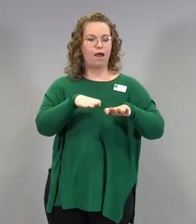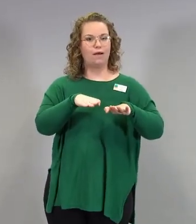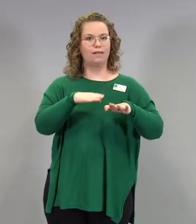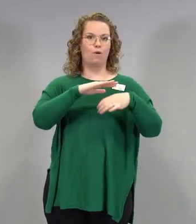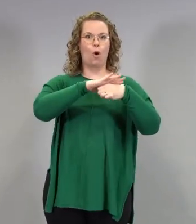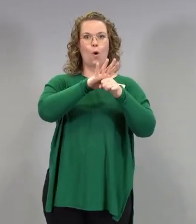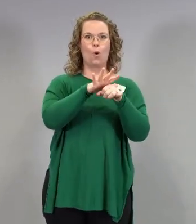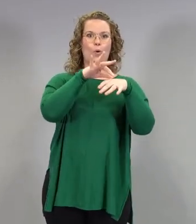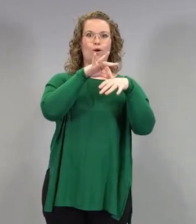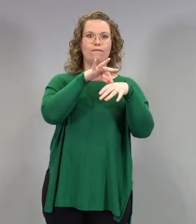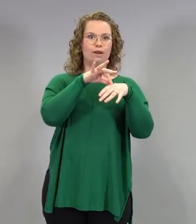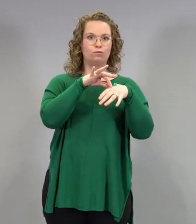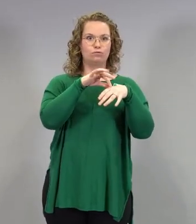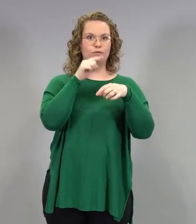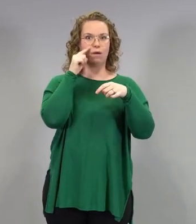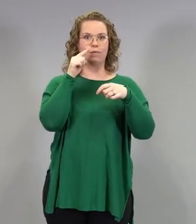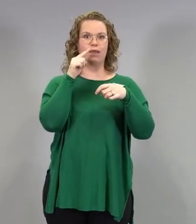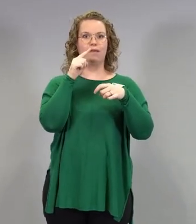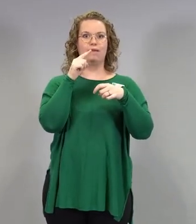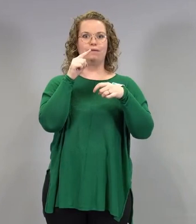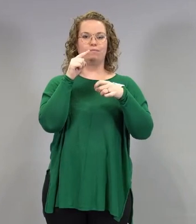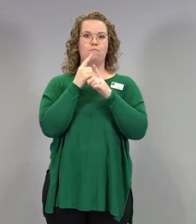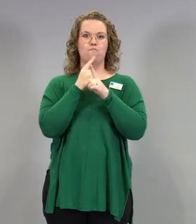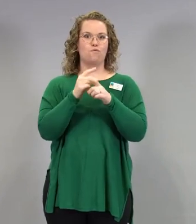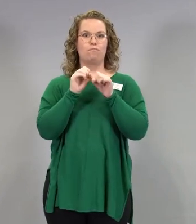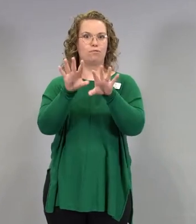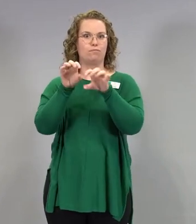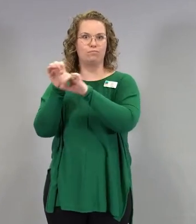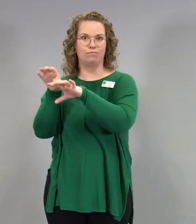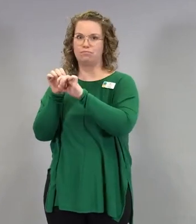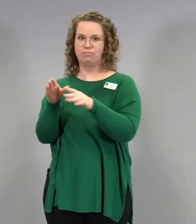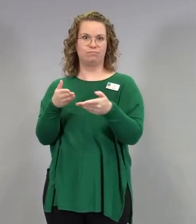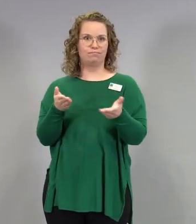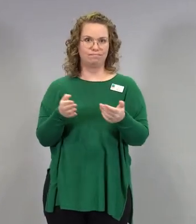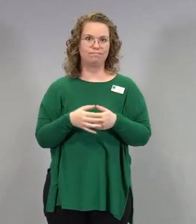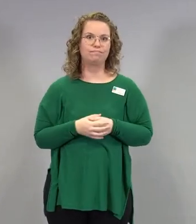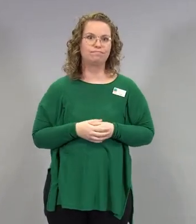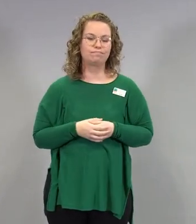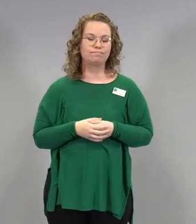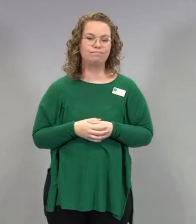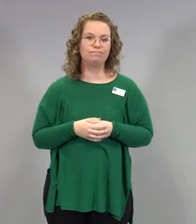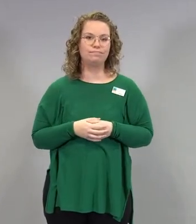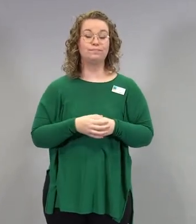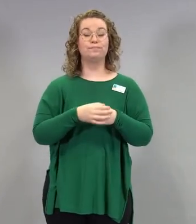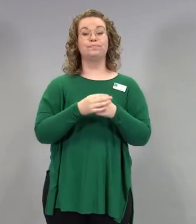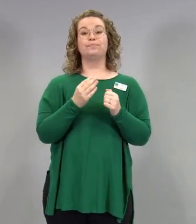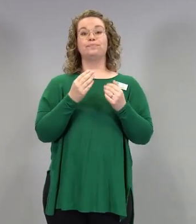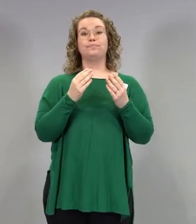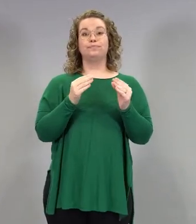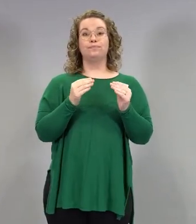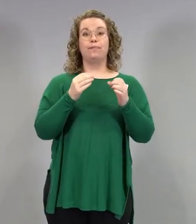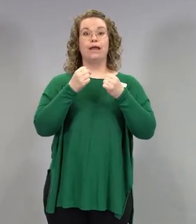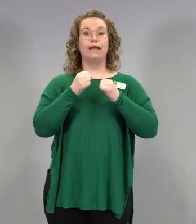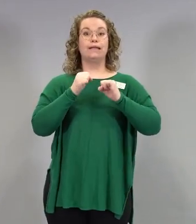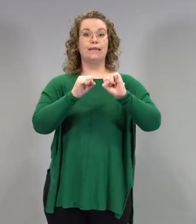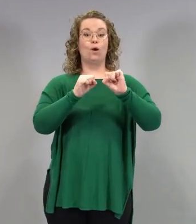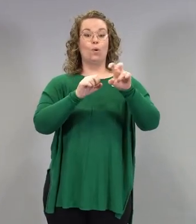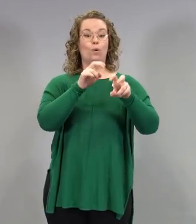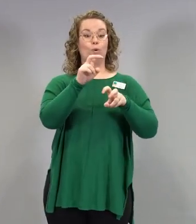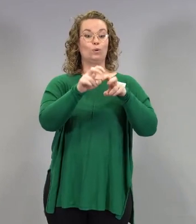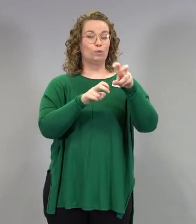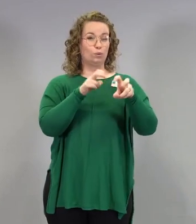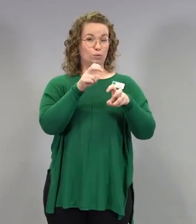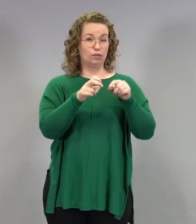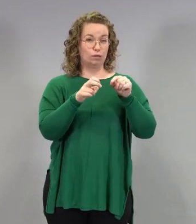Kaiken kaikkiaan tästä voi sitten katsoa sen, että tässä tehotutkimusvaiheessa, kun ollaan siinä kolmen